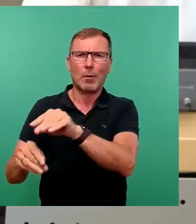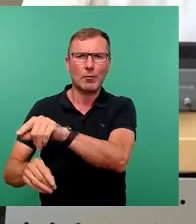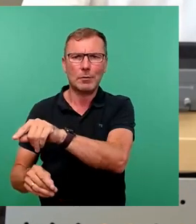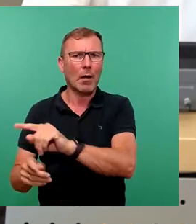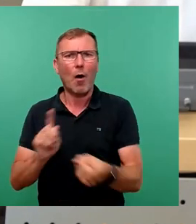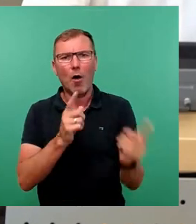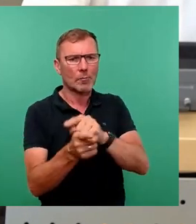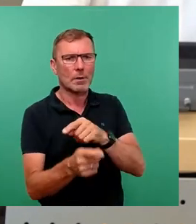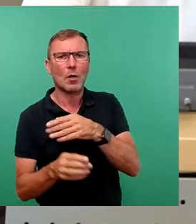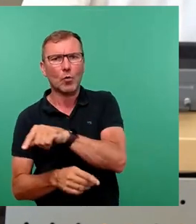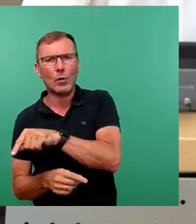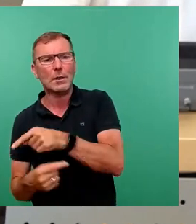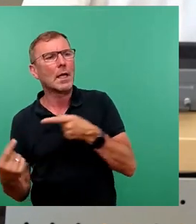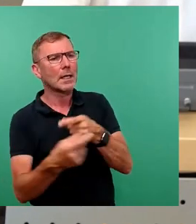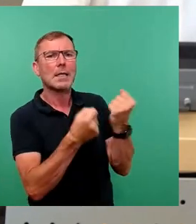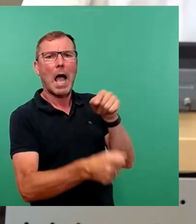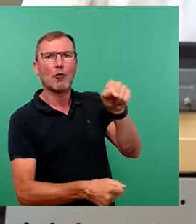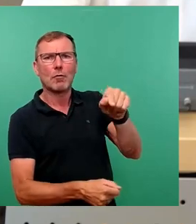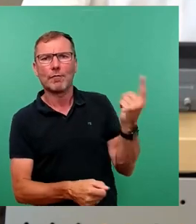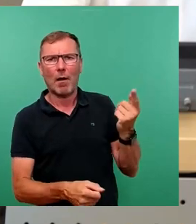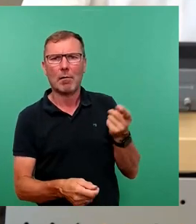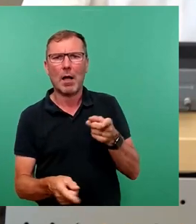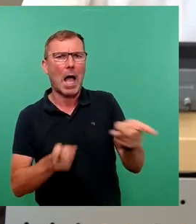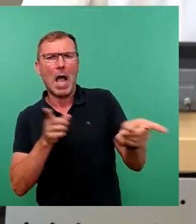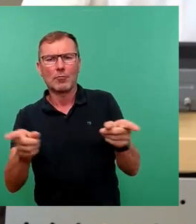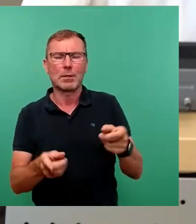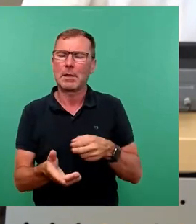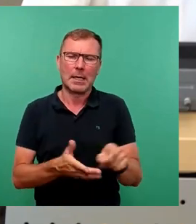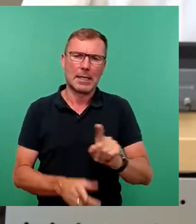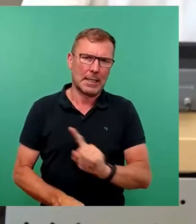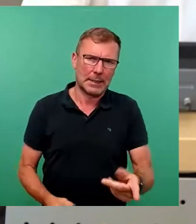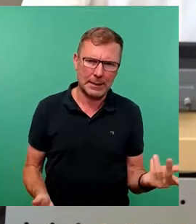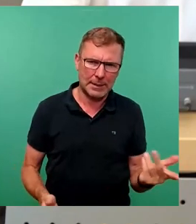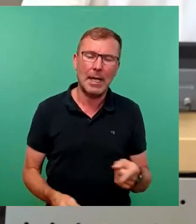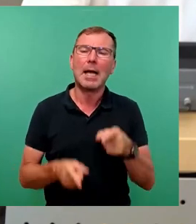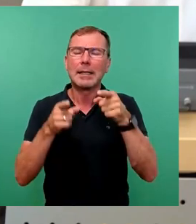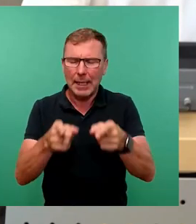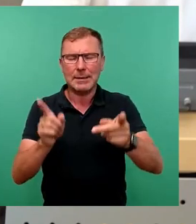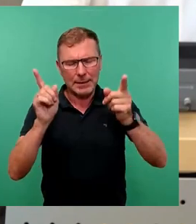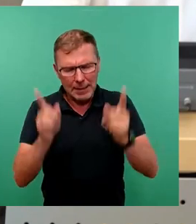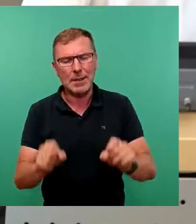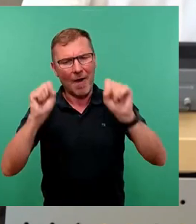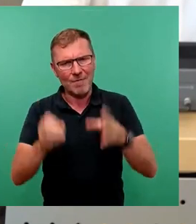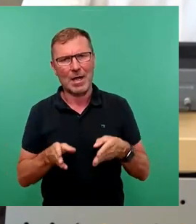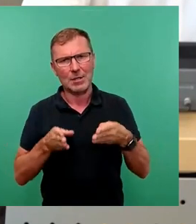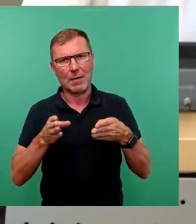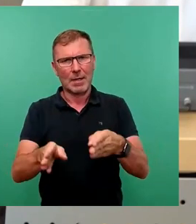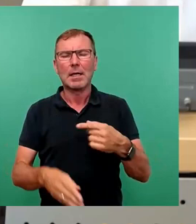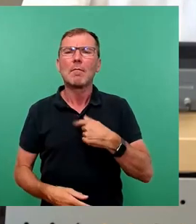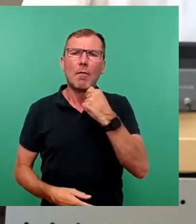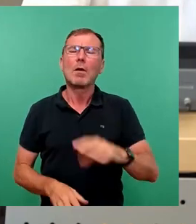mit der Kampagne der Grünen gegen die Leute, die die Parkgebühren bezahlen müssen. Das ist der falsche Weg. Wir wollen die